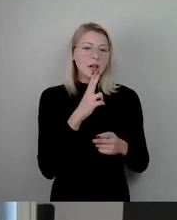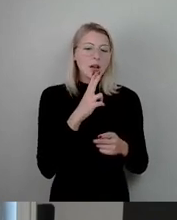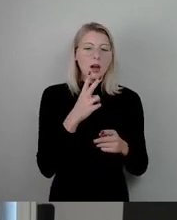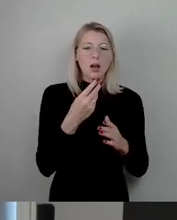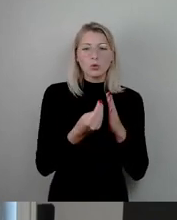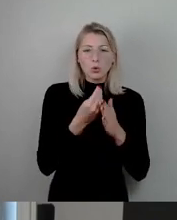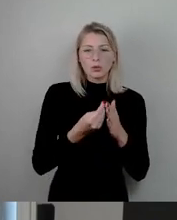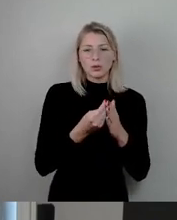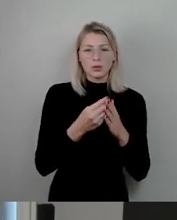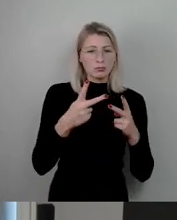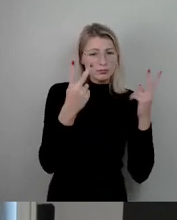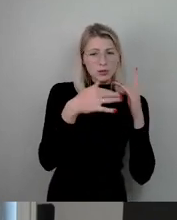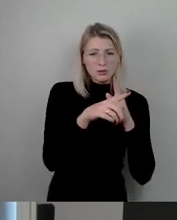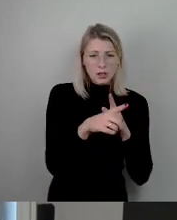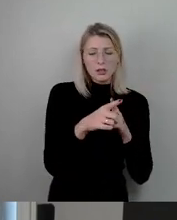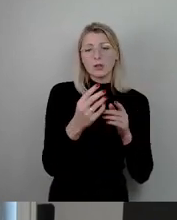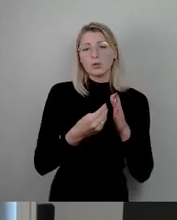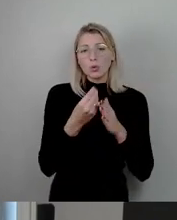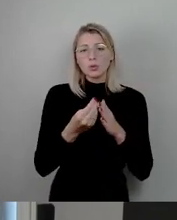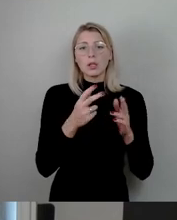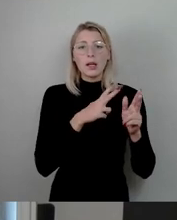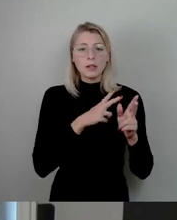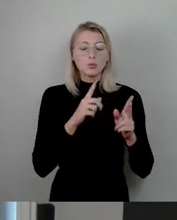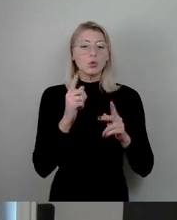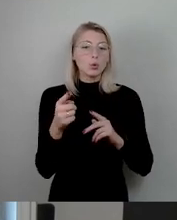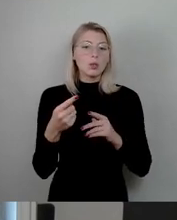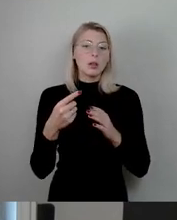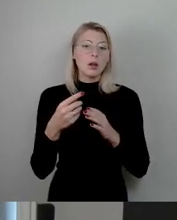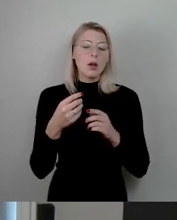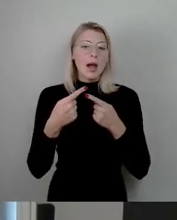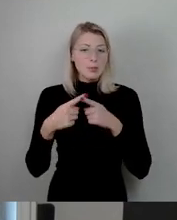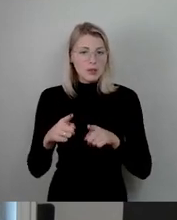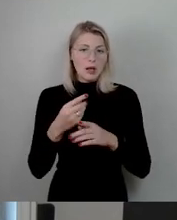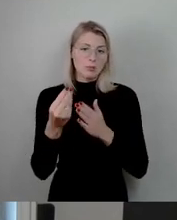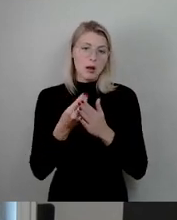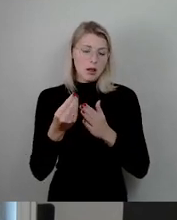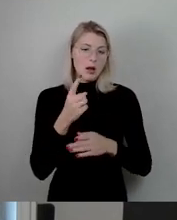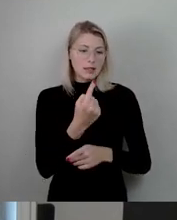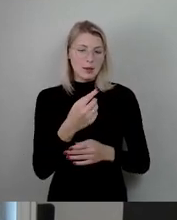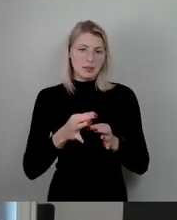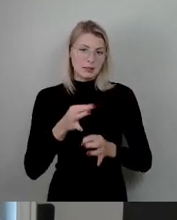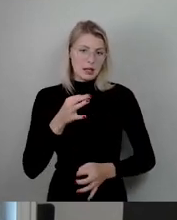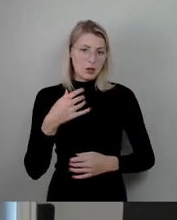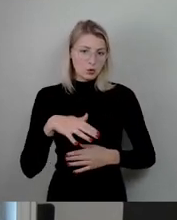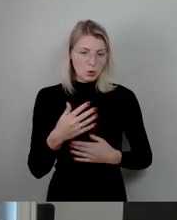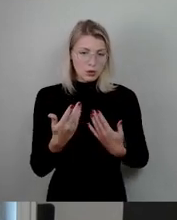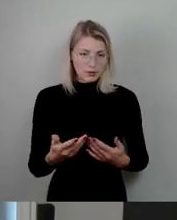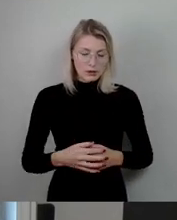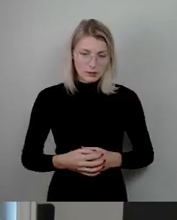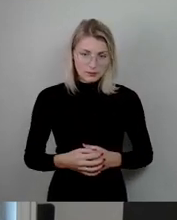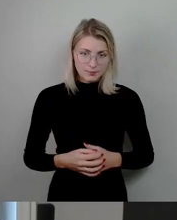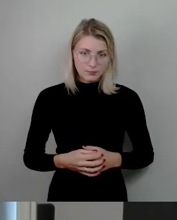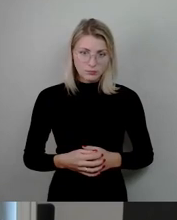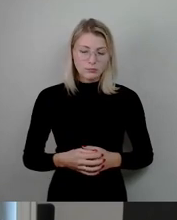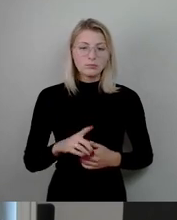sozialistischen Realismus in der abstrakten Malerei ihren eigenen Stil gefunden. Oder der ehemalige Kruzianer Peter Schreyer,